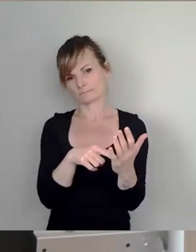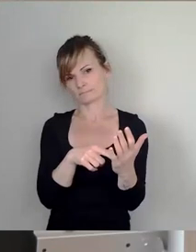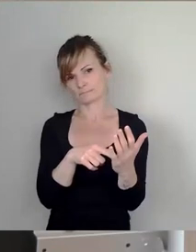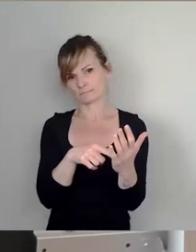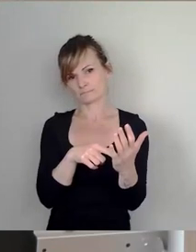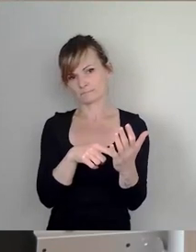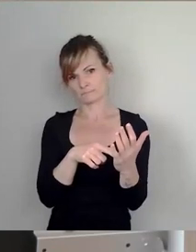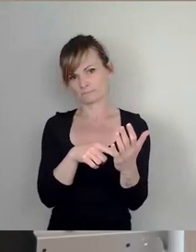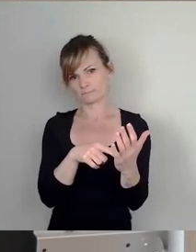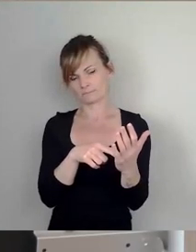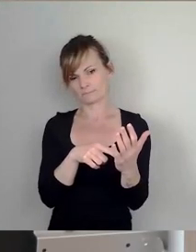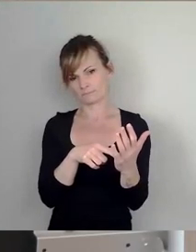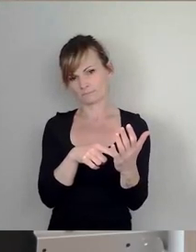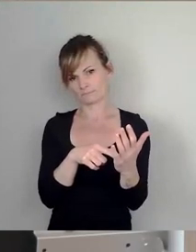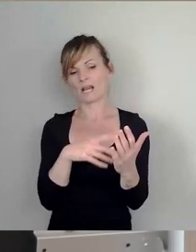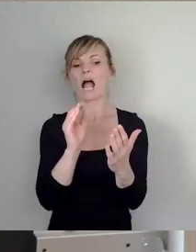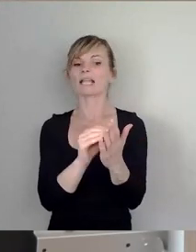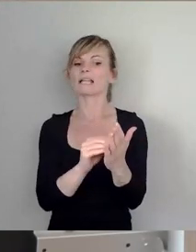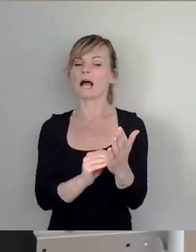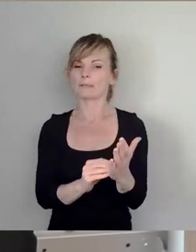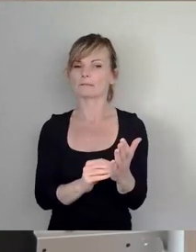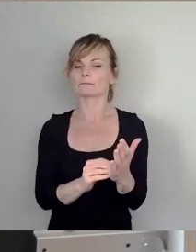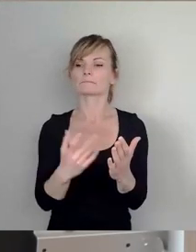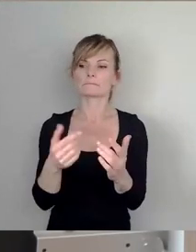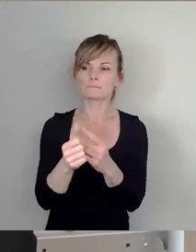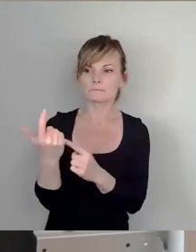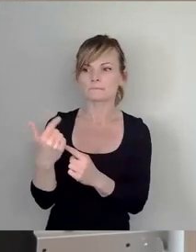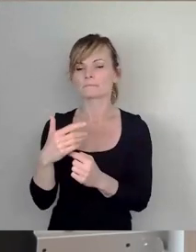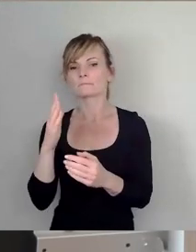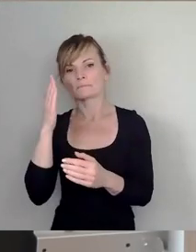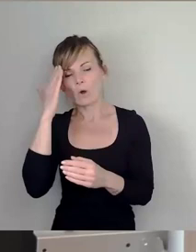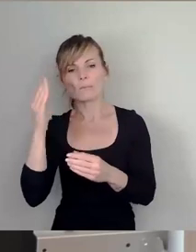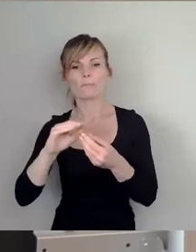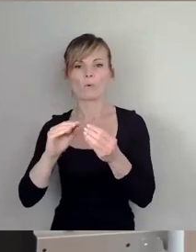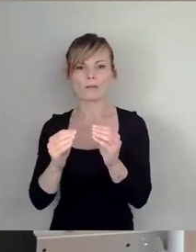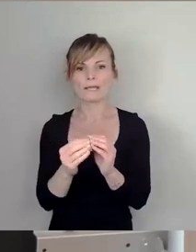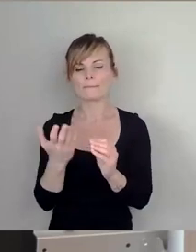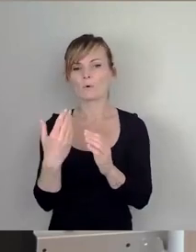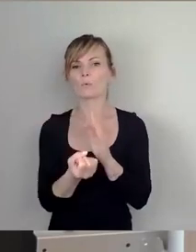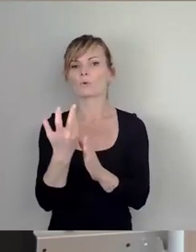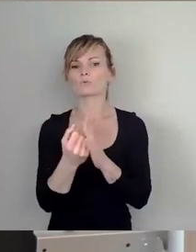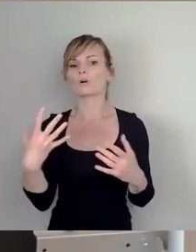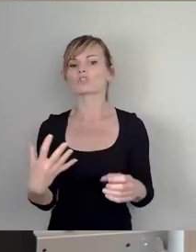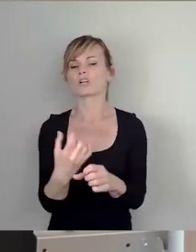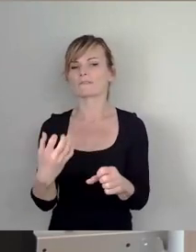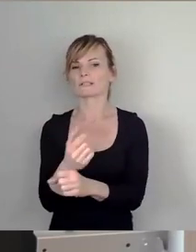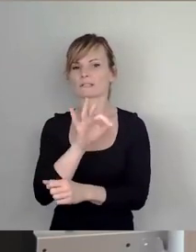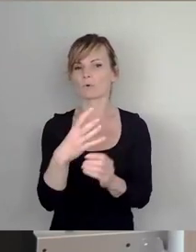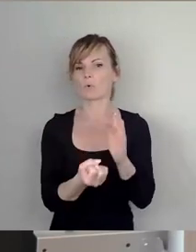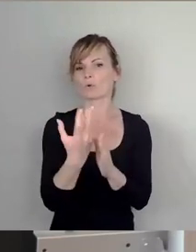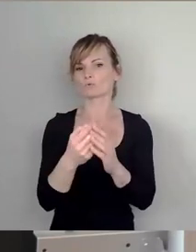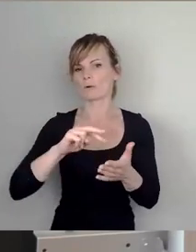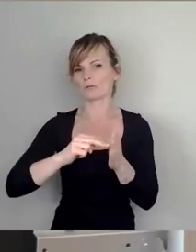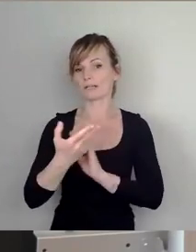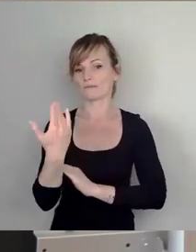die nachstehenden Angaben sind als Hinweise zu einigen Hauptproblemen des Verhaltens von Kulturschaffenden zur Kulturpolitik von Partei